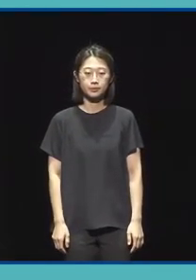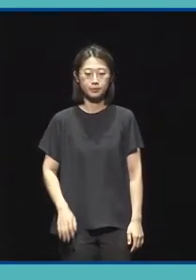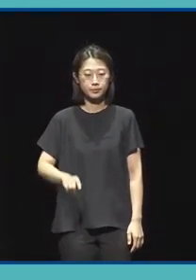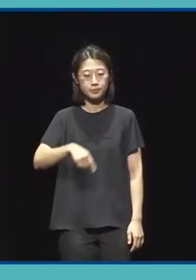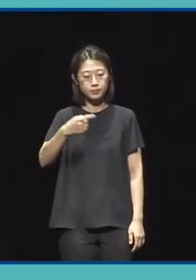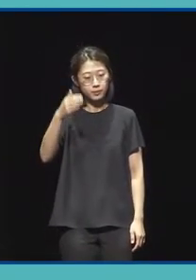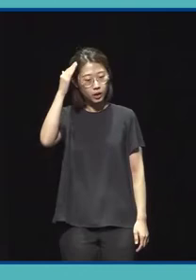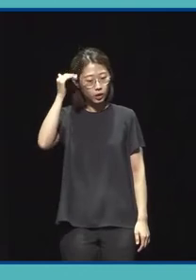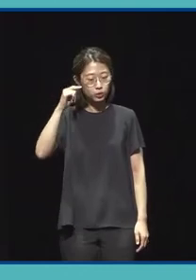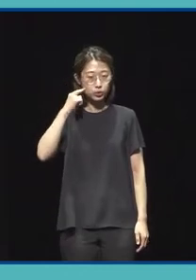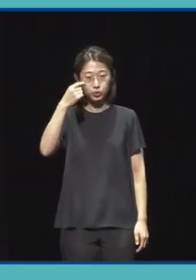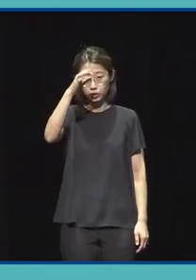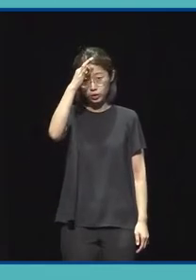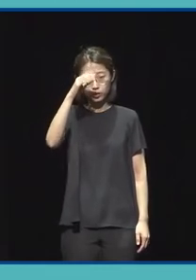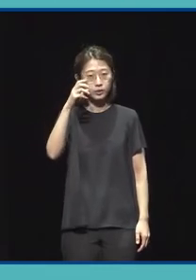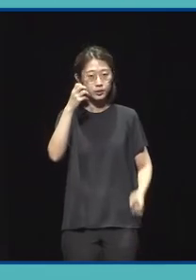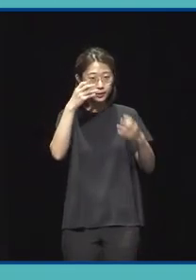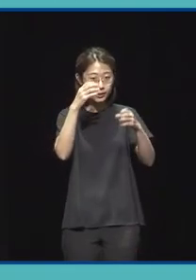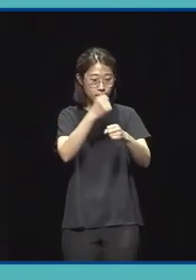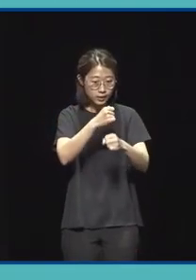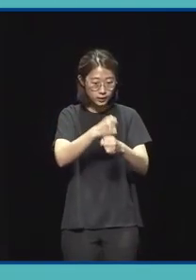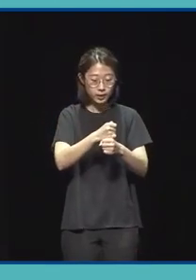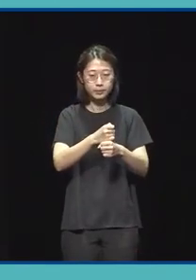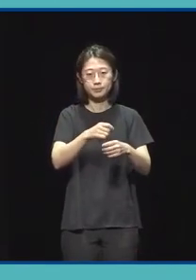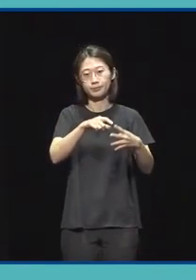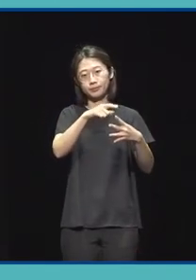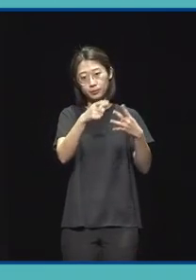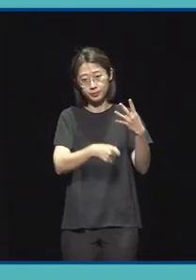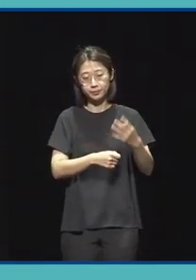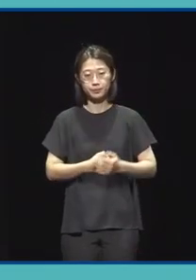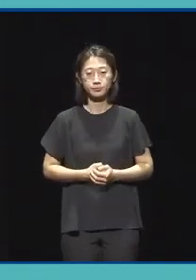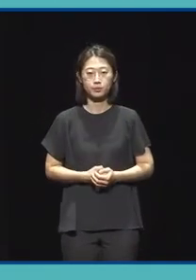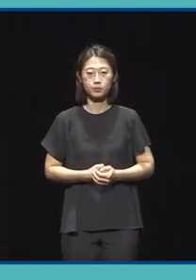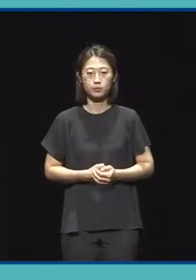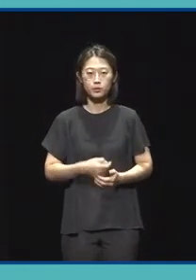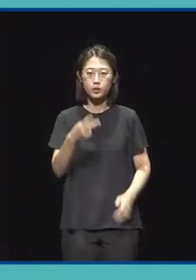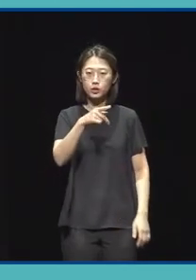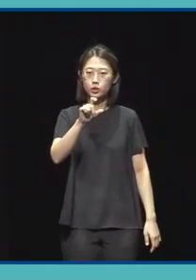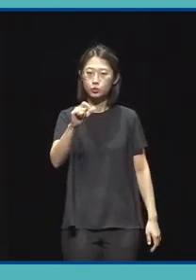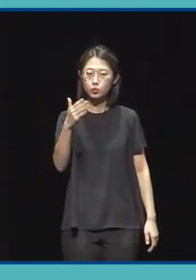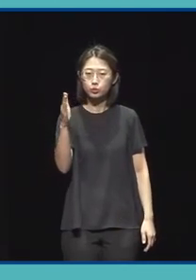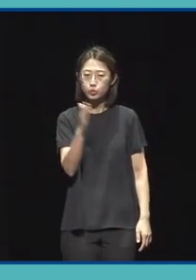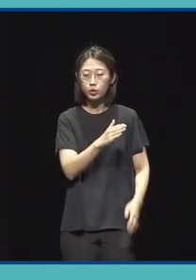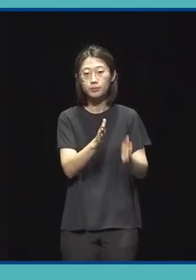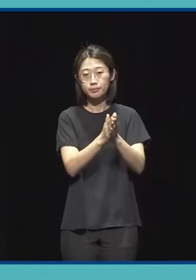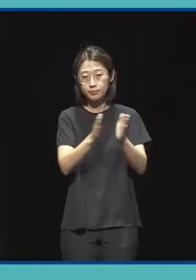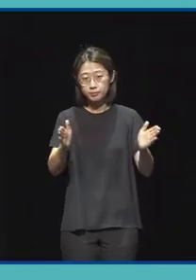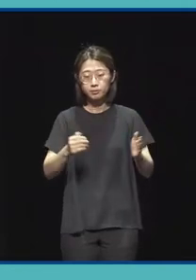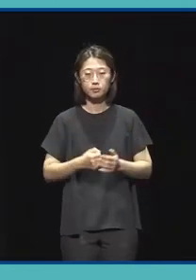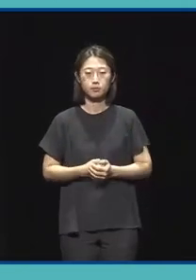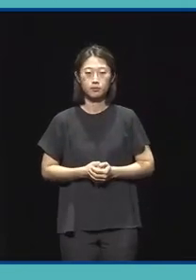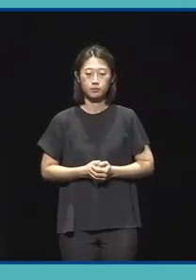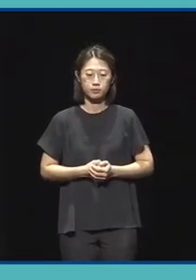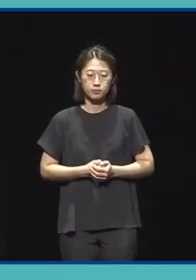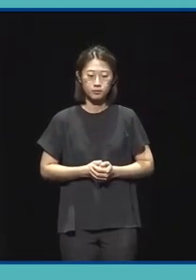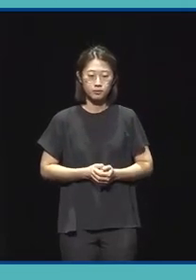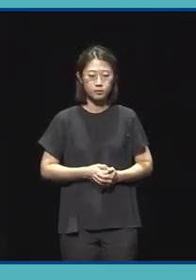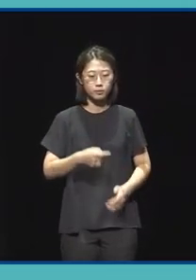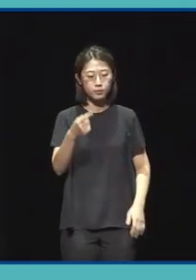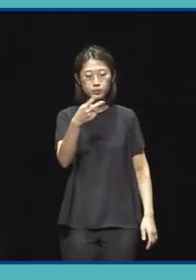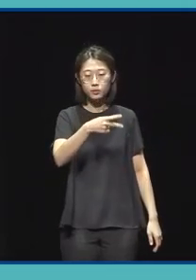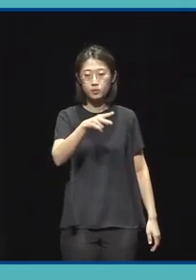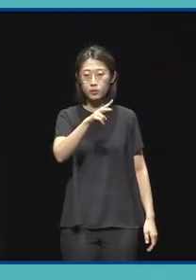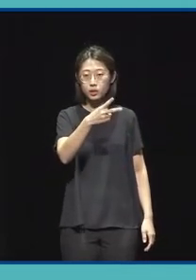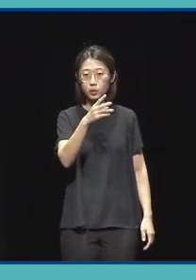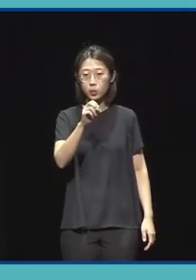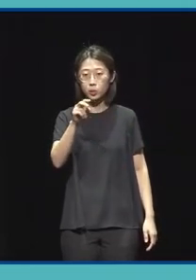다음은 한국예술창장아카데미입니다. 저희 2016년부터 시작한 사업이어서 많이들 알고 계실 텐데요. 차세대열전 2023을 통해서